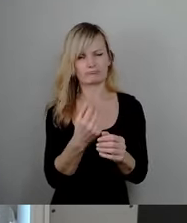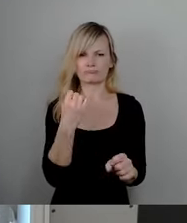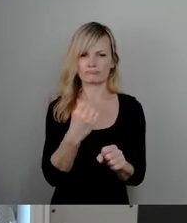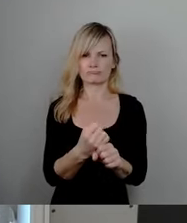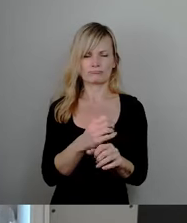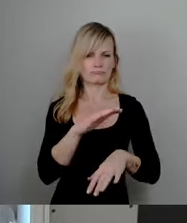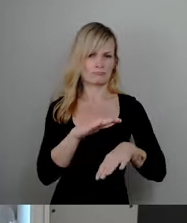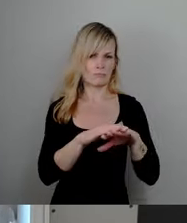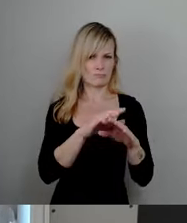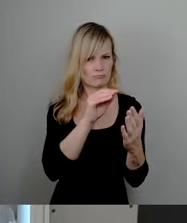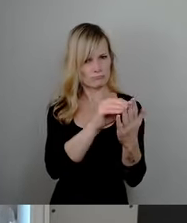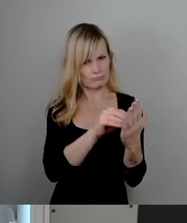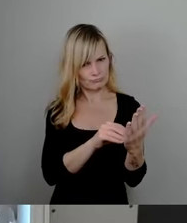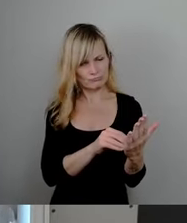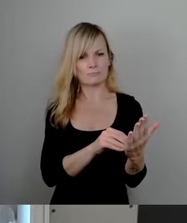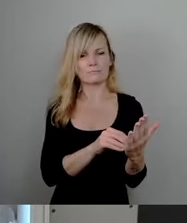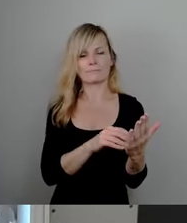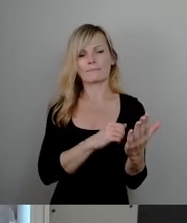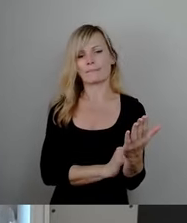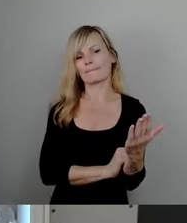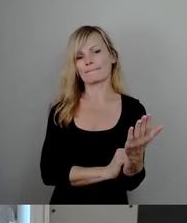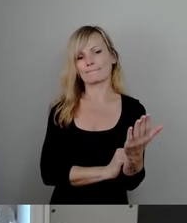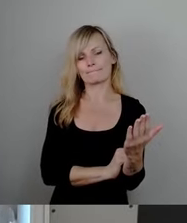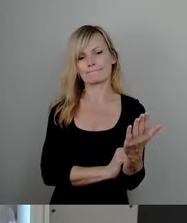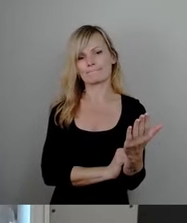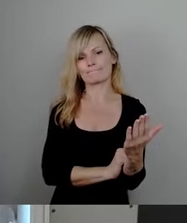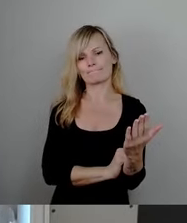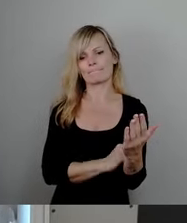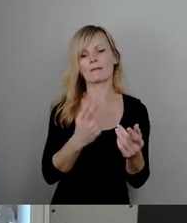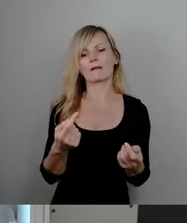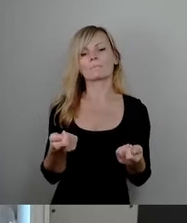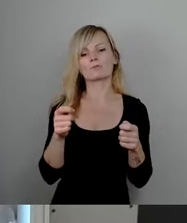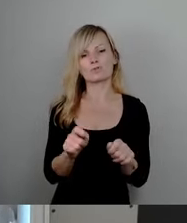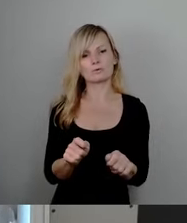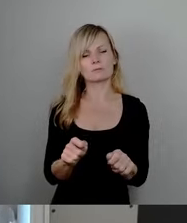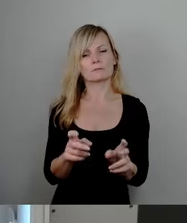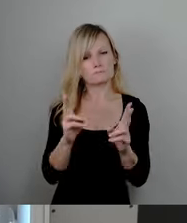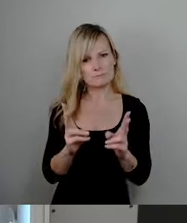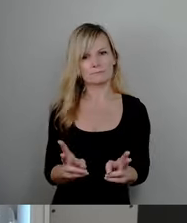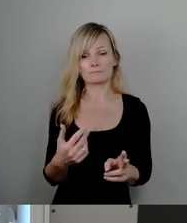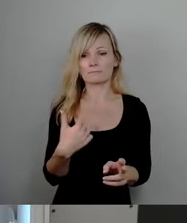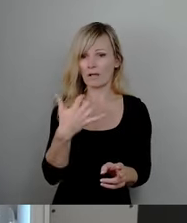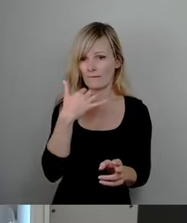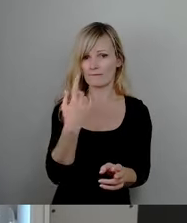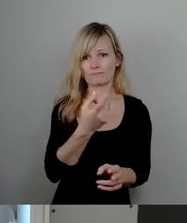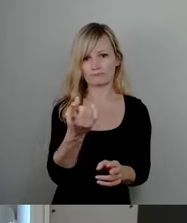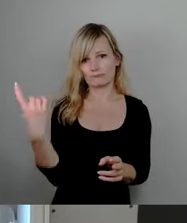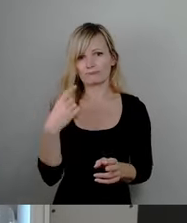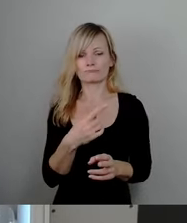Sehr erfreulich ist das, unabhängig jetzt von der Beschlussfassung, und ich hoffe da auf eine breite Mehrheit des